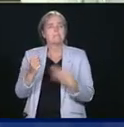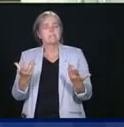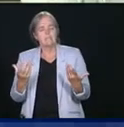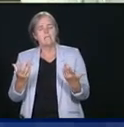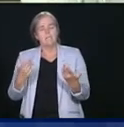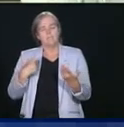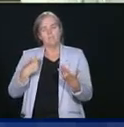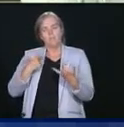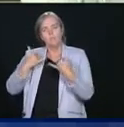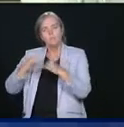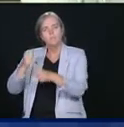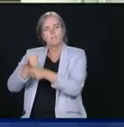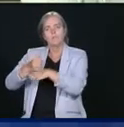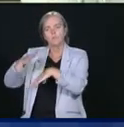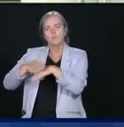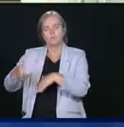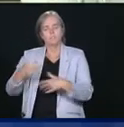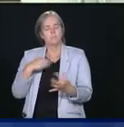allons continuer d'y travailler.